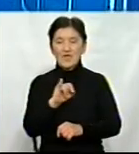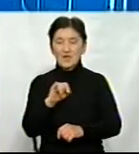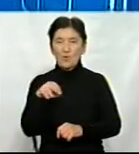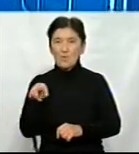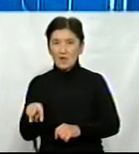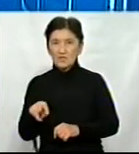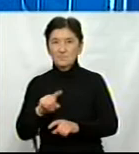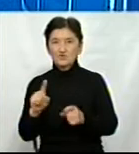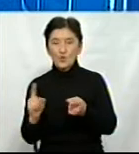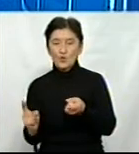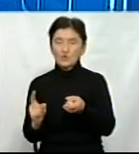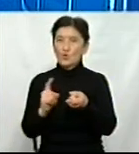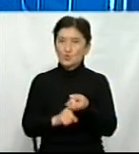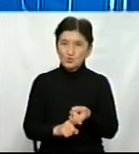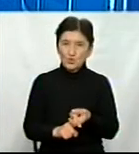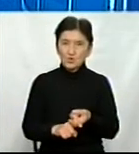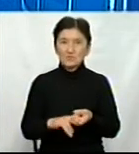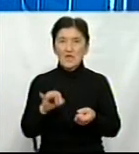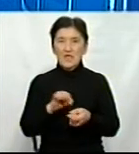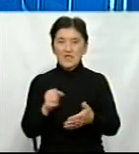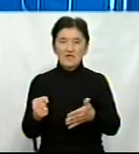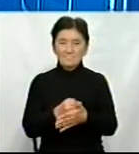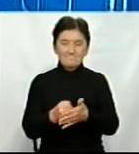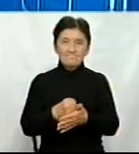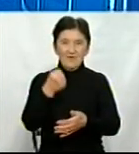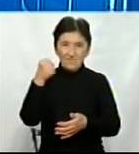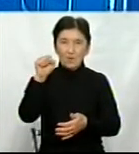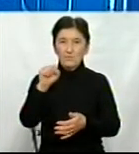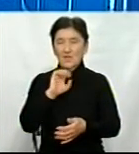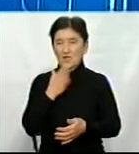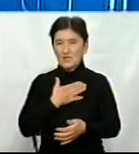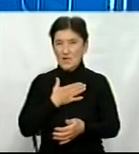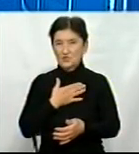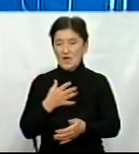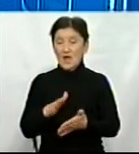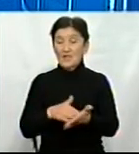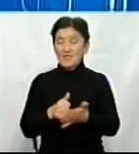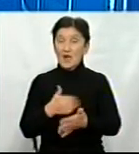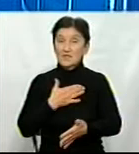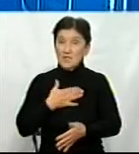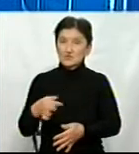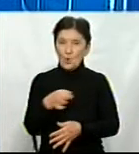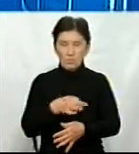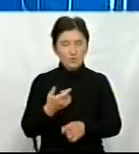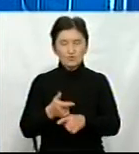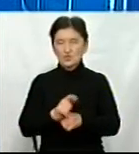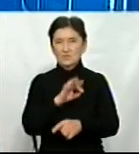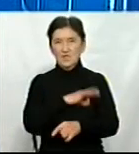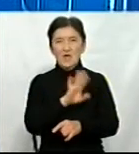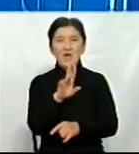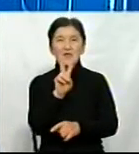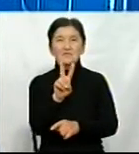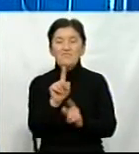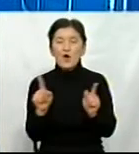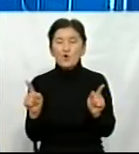за те, що долучилися, за те, що вибороли цей проєкт. Він для нашої області дуже-дуже порисний. Марія Володимовна, два коротких